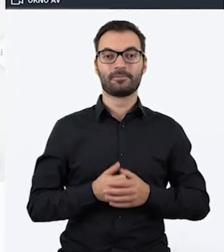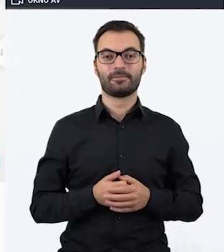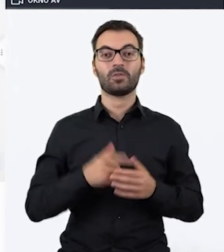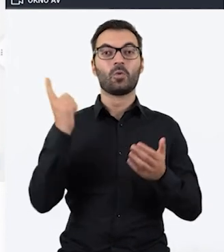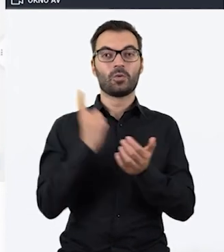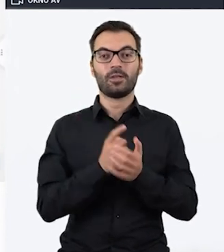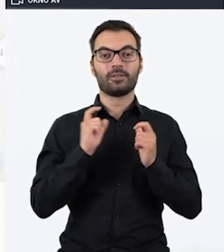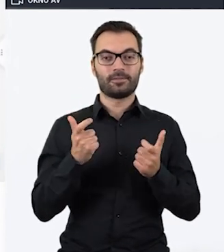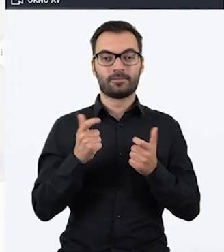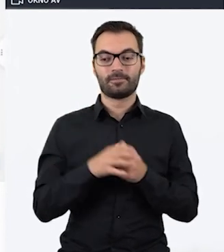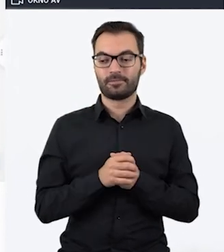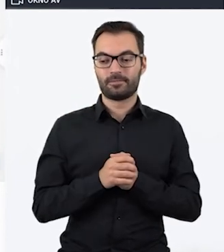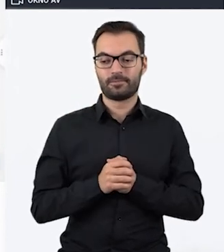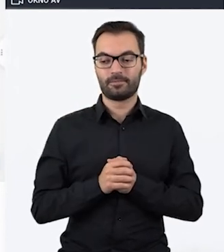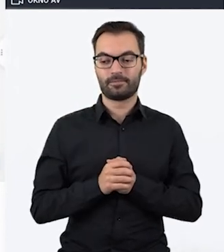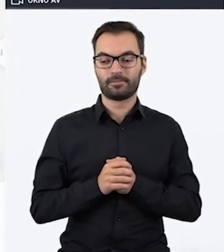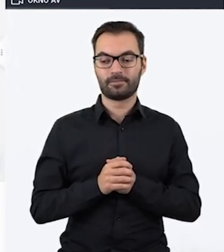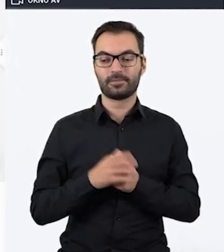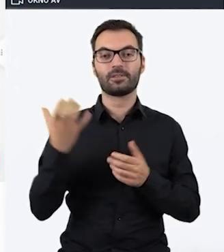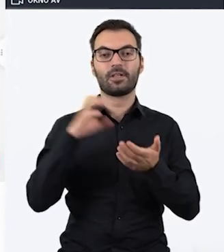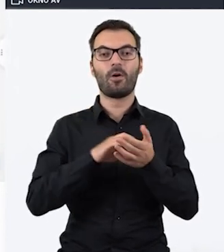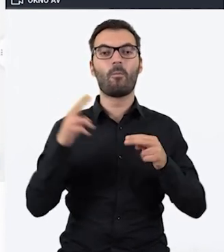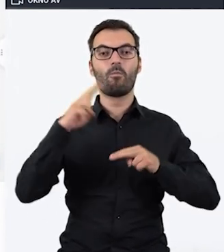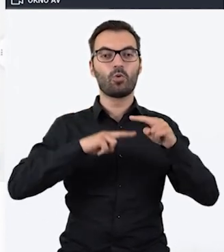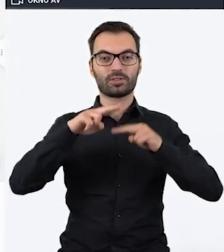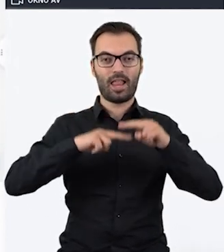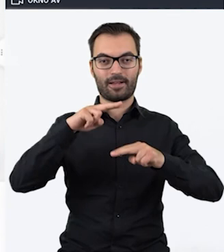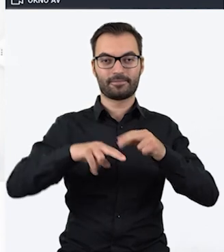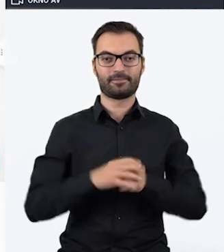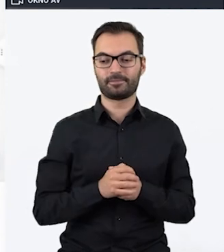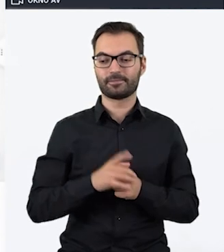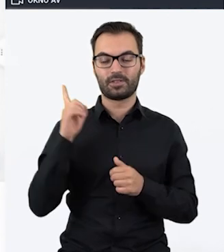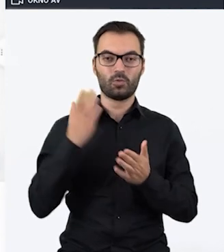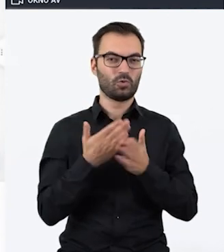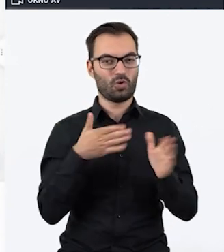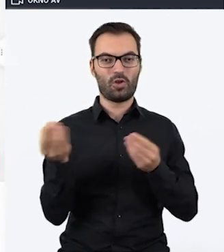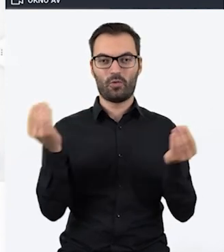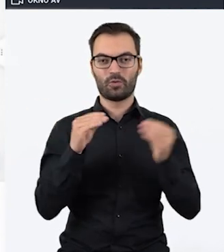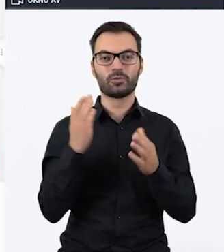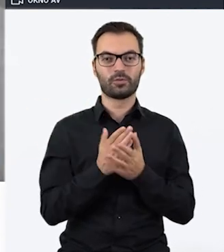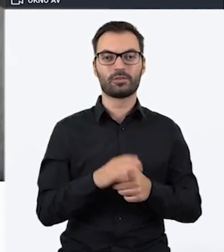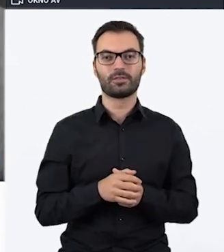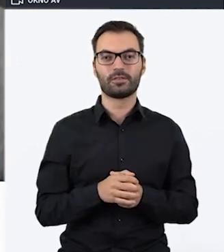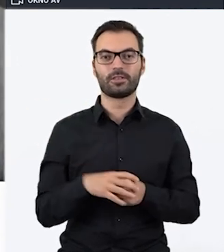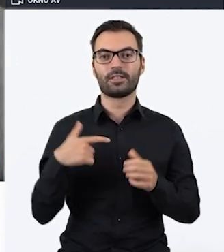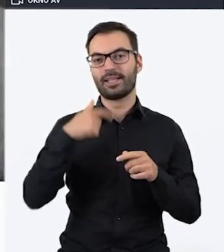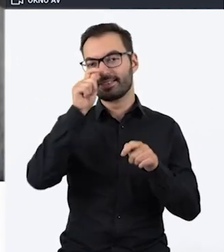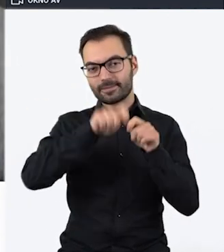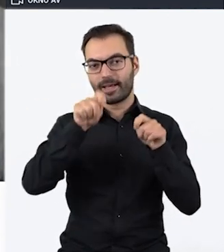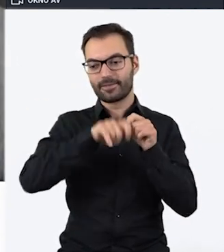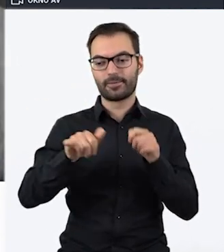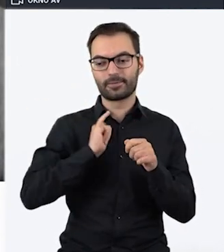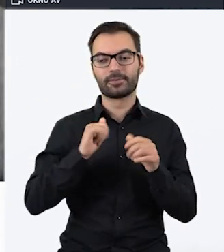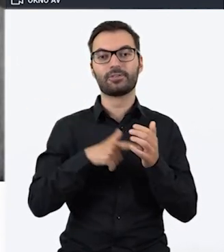posadzić również w tej prezentacji puzzle. Te są akurat już ułożone, bo testowałem, czy